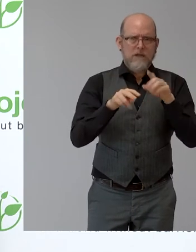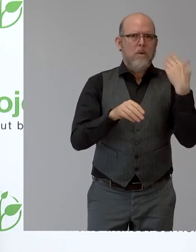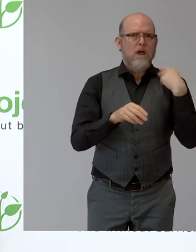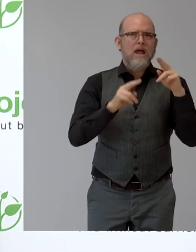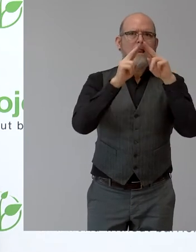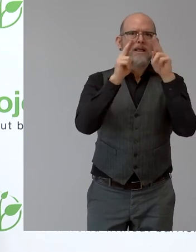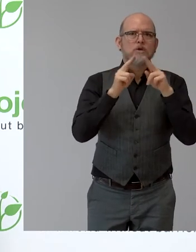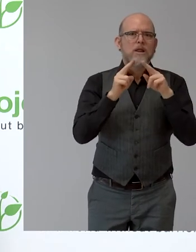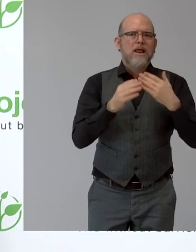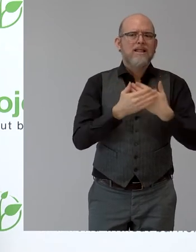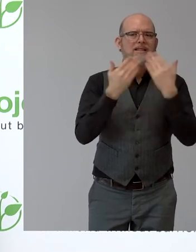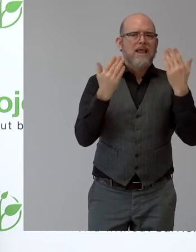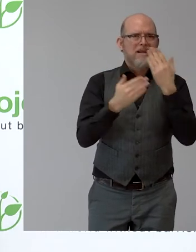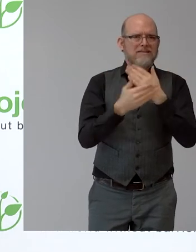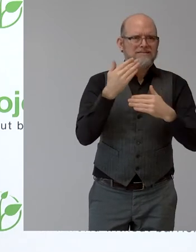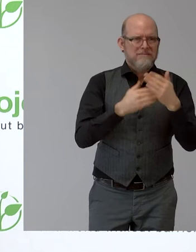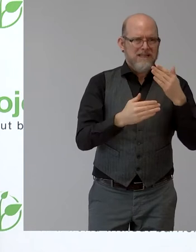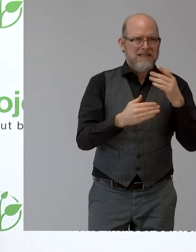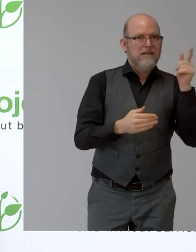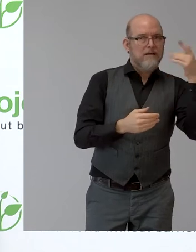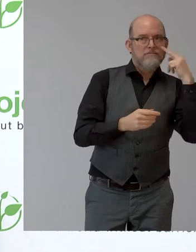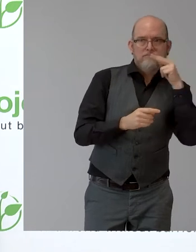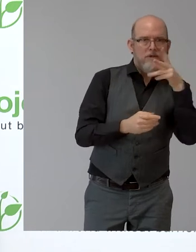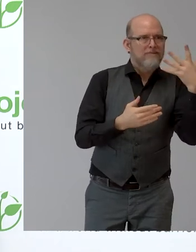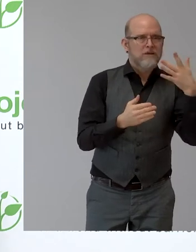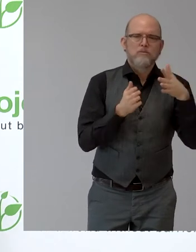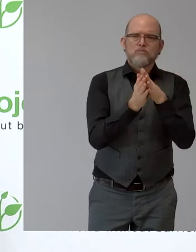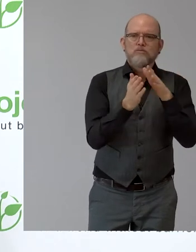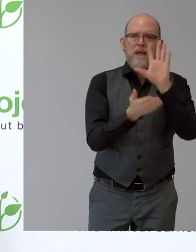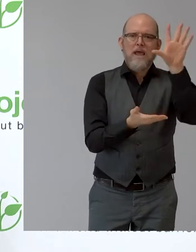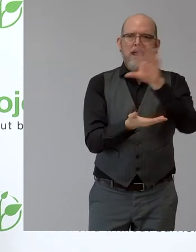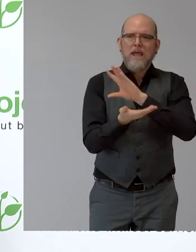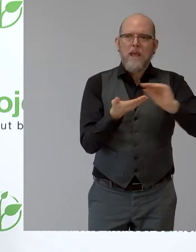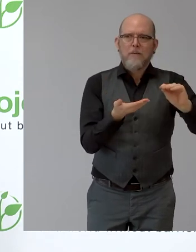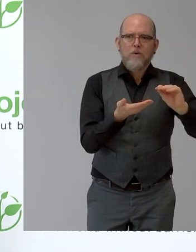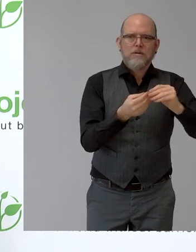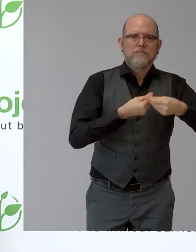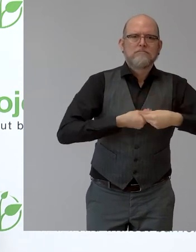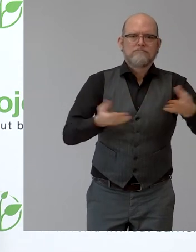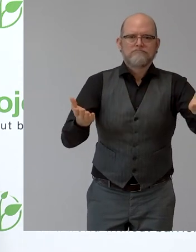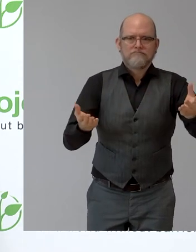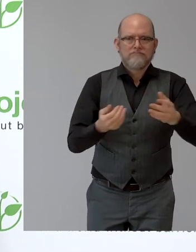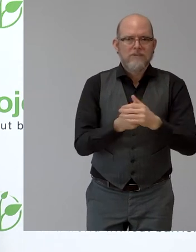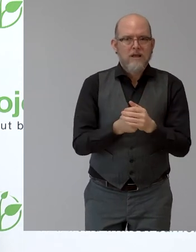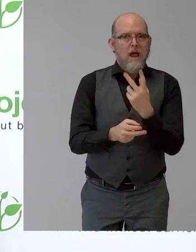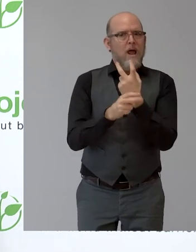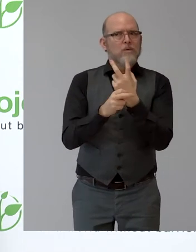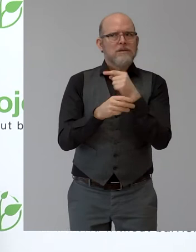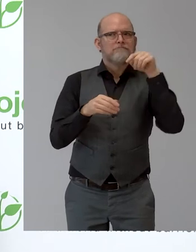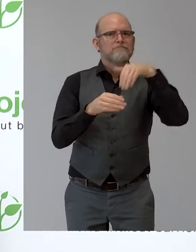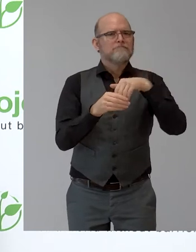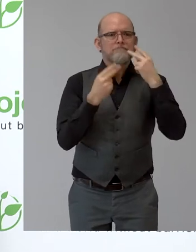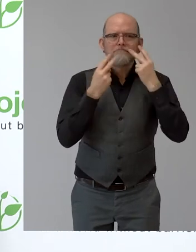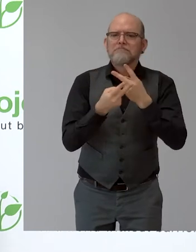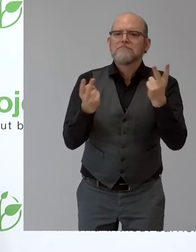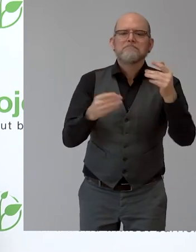von Menschen mit Behinderungen in Österreich veröffentlicht. Was sind denn die wichtigsten Erkenntnisse im Hinblick auf die Beschäftigung von